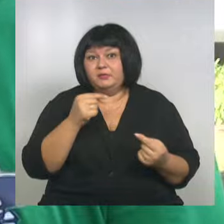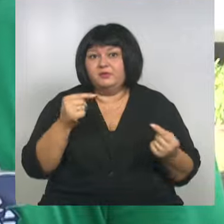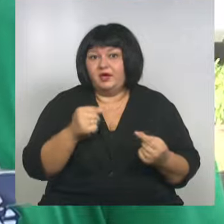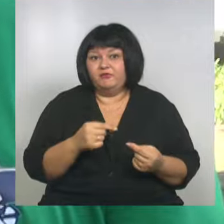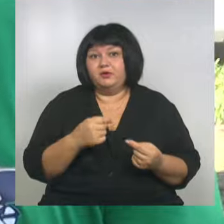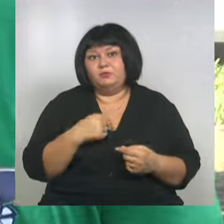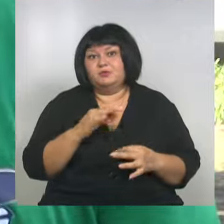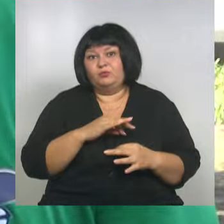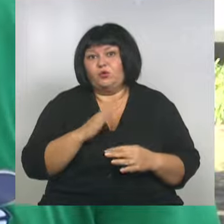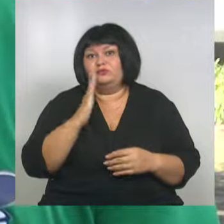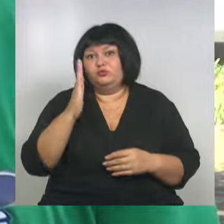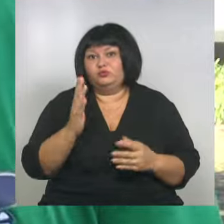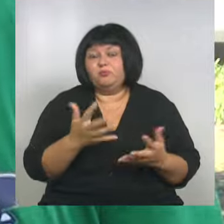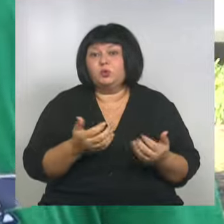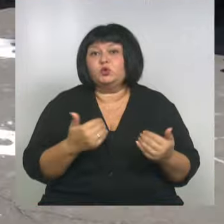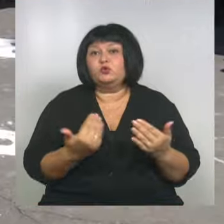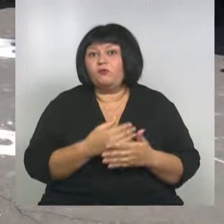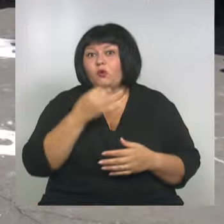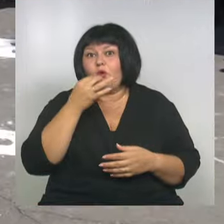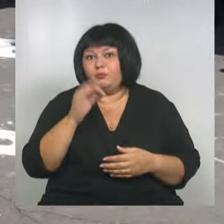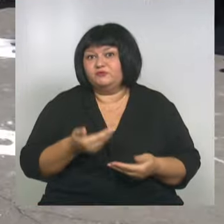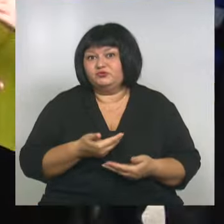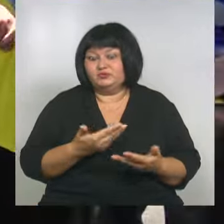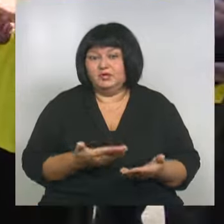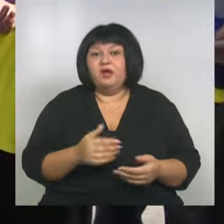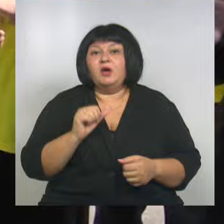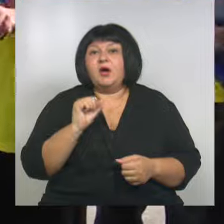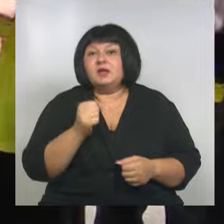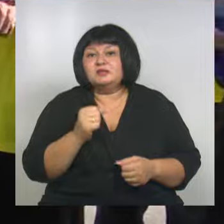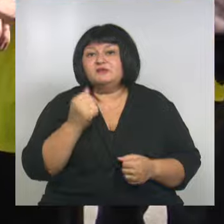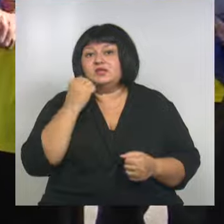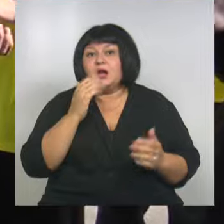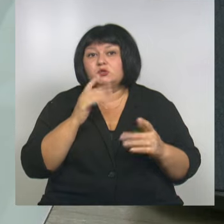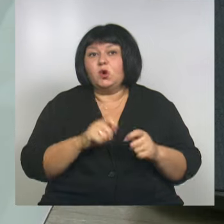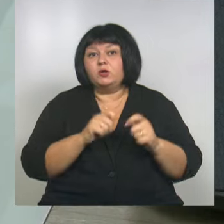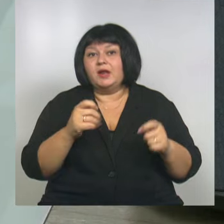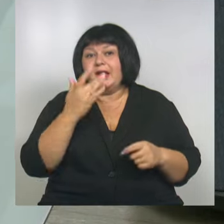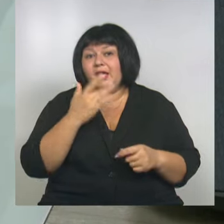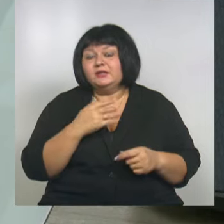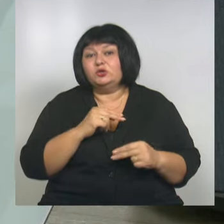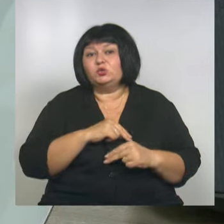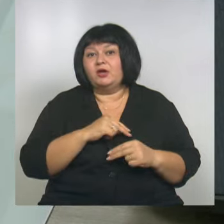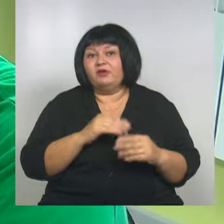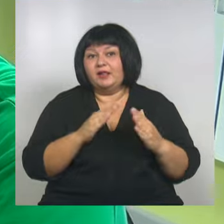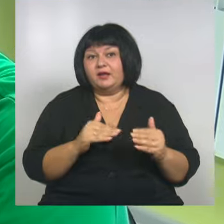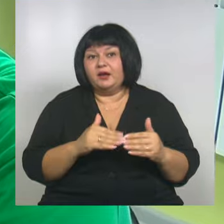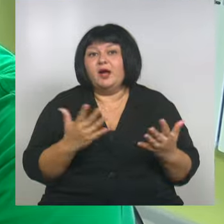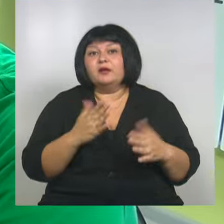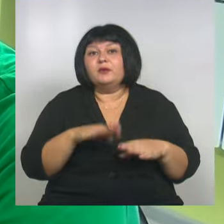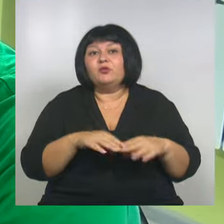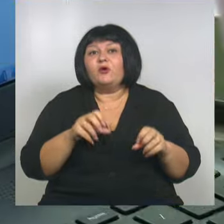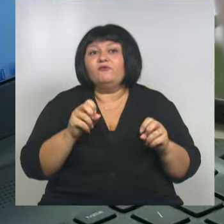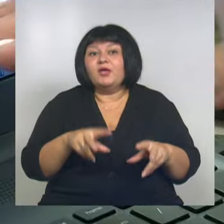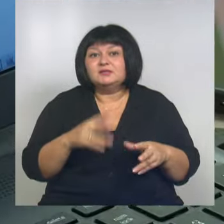использовать их. Получить новый опыт в этой жизни. В Алексеевке и в Старом Осколе открылись летние трудовые лагеря. Какие профессии